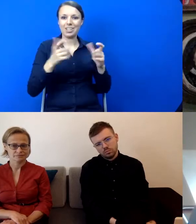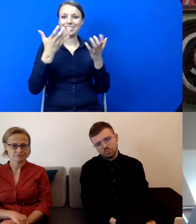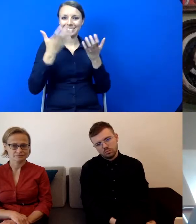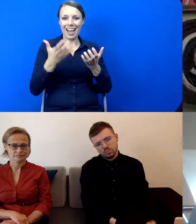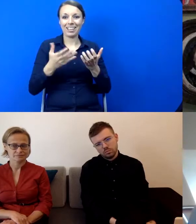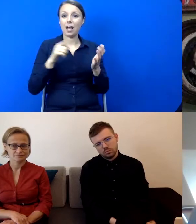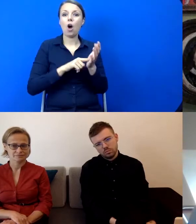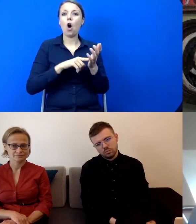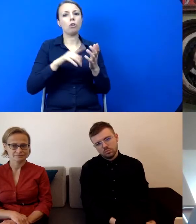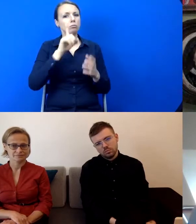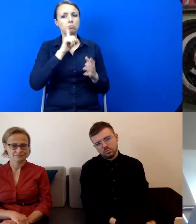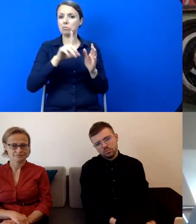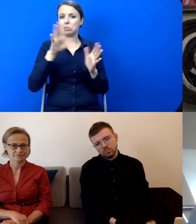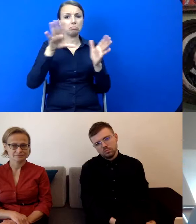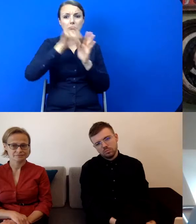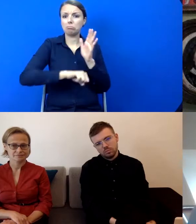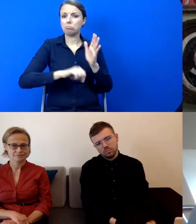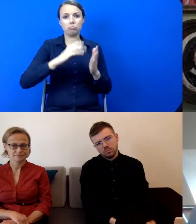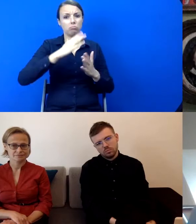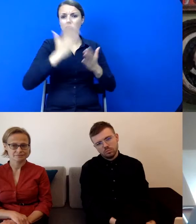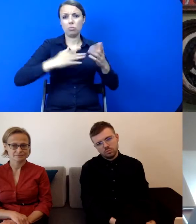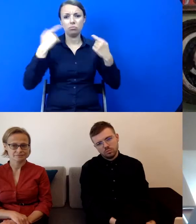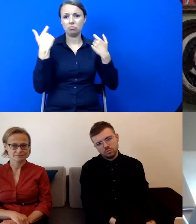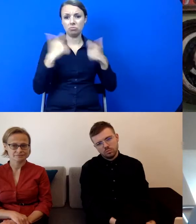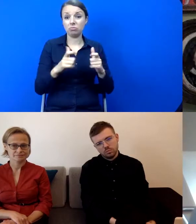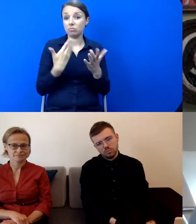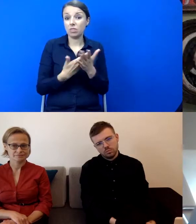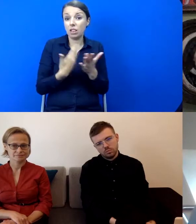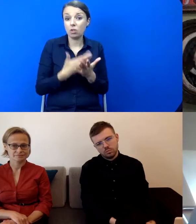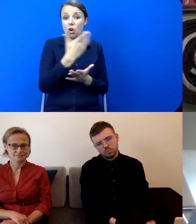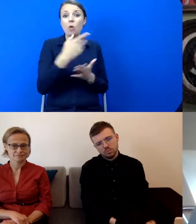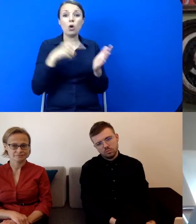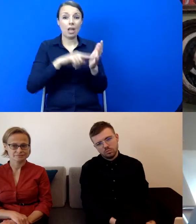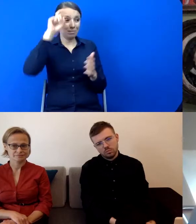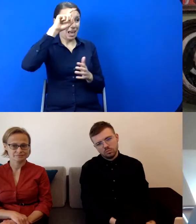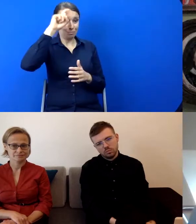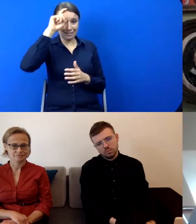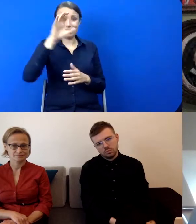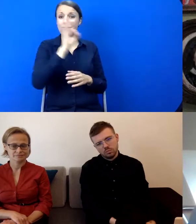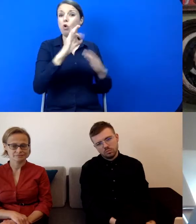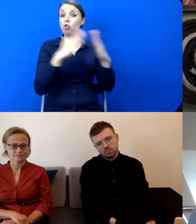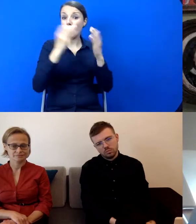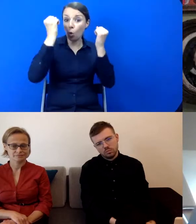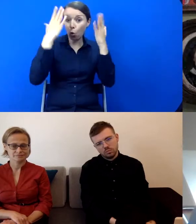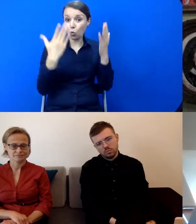tam było dom kultury niemieckiej, w związku z tym no trochę to na szczęście